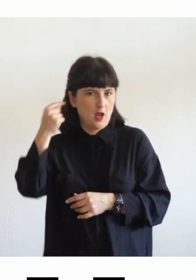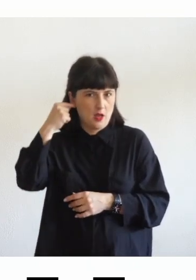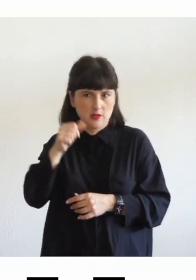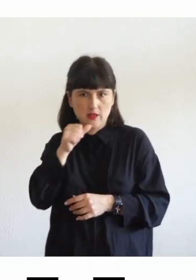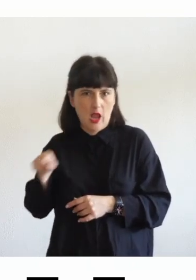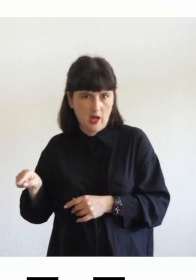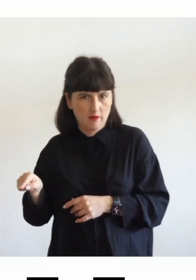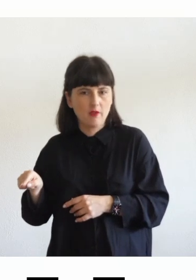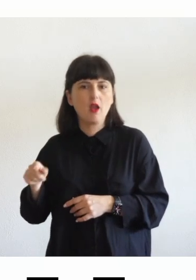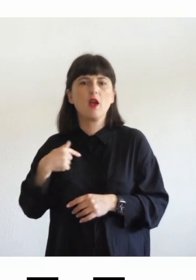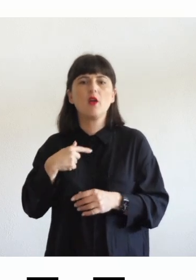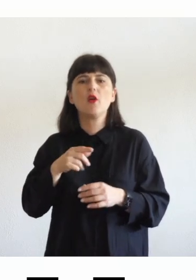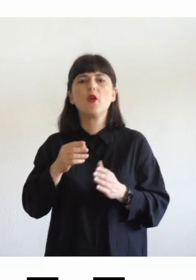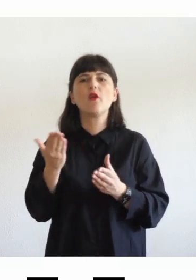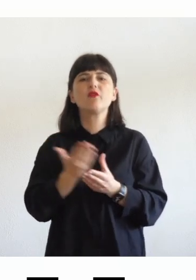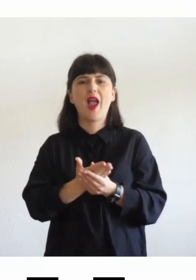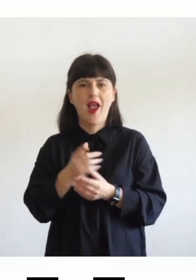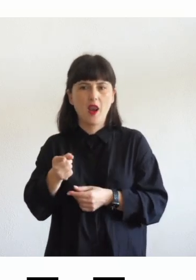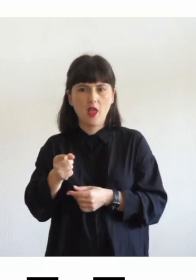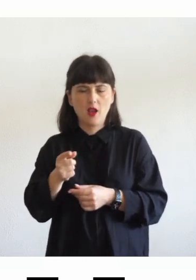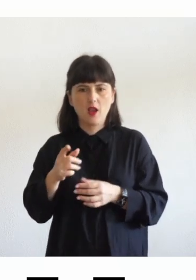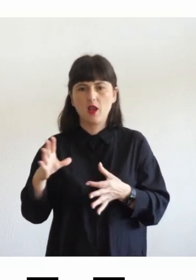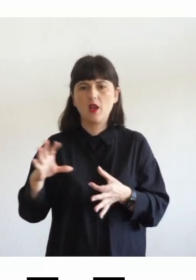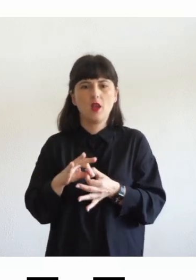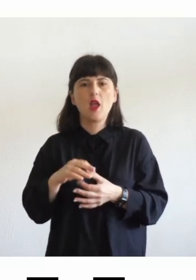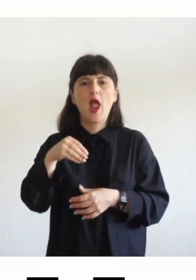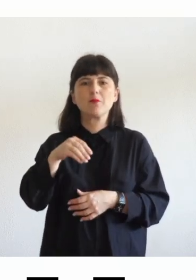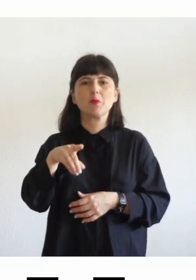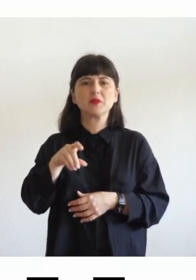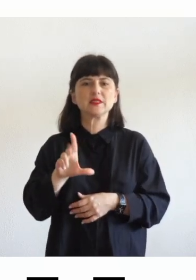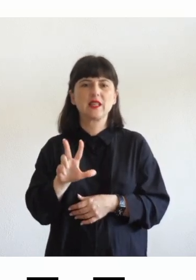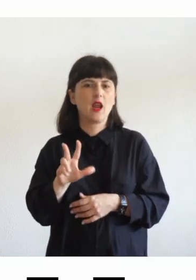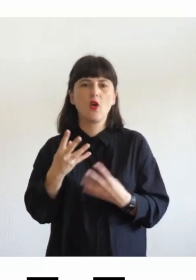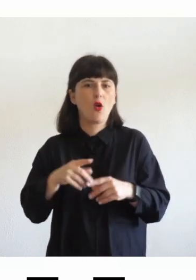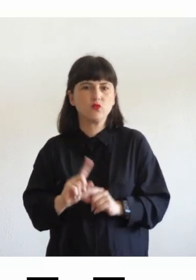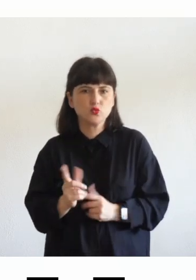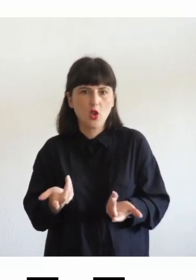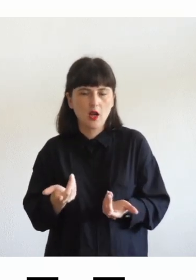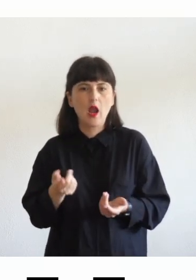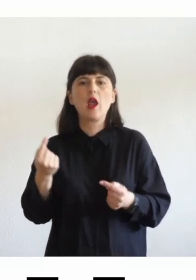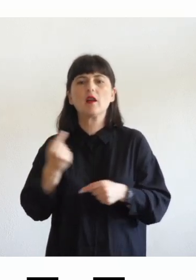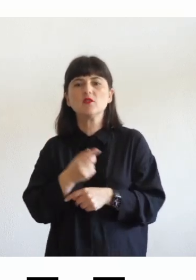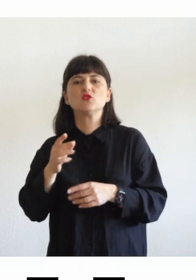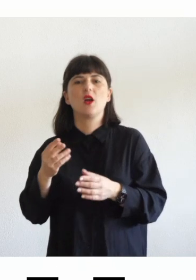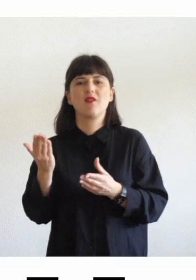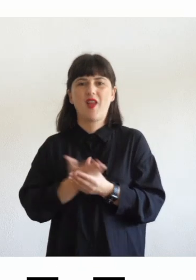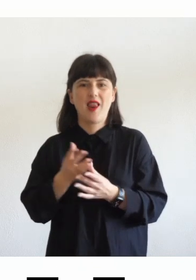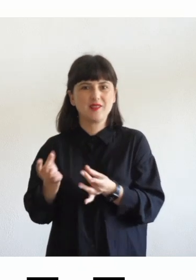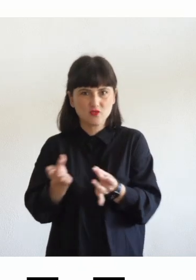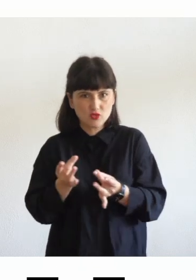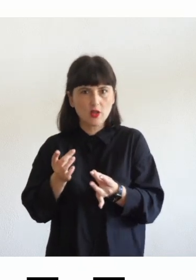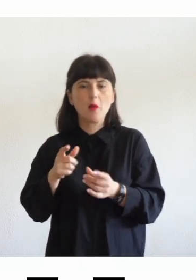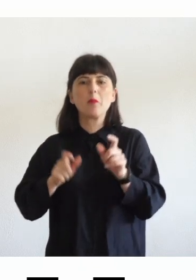non prevede un aggancio visivo al testo e quello che invece è un file digitale che permette al lettore con